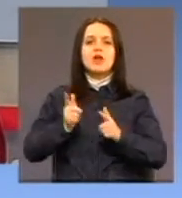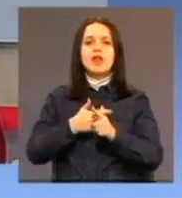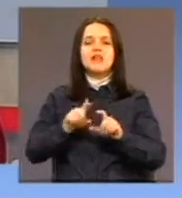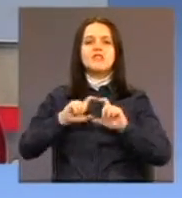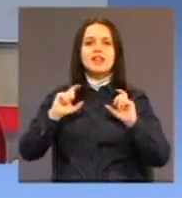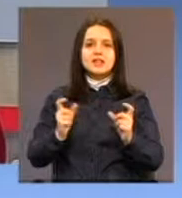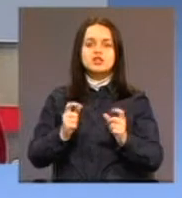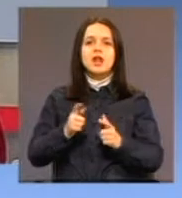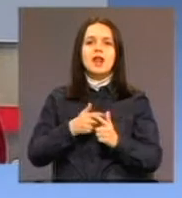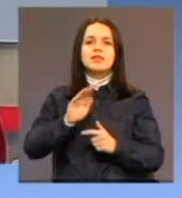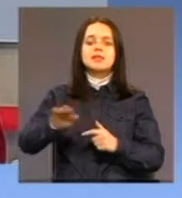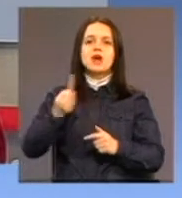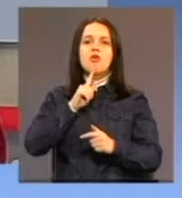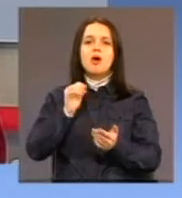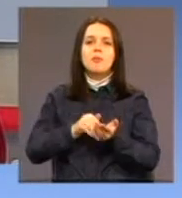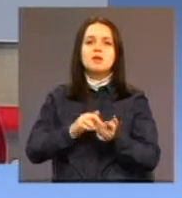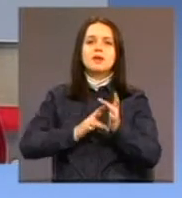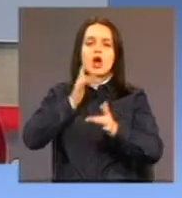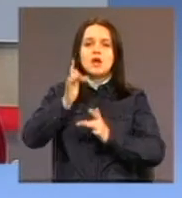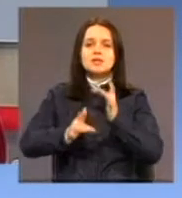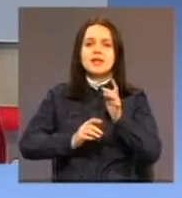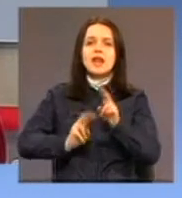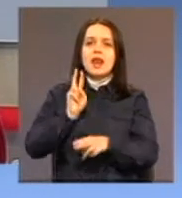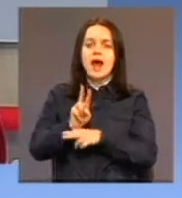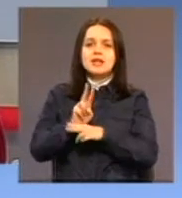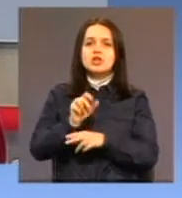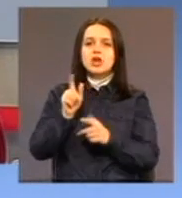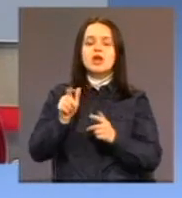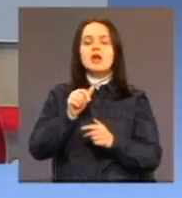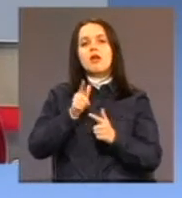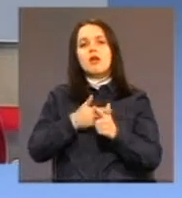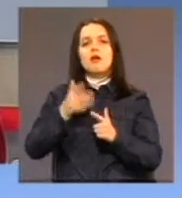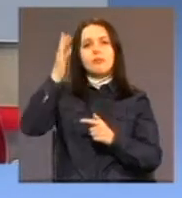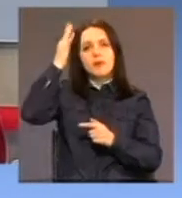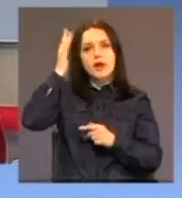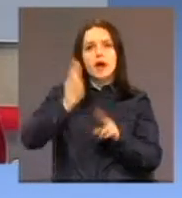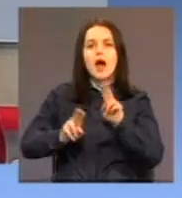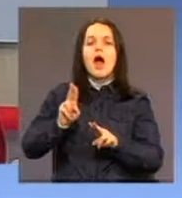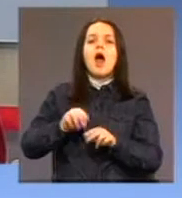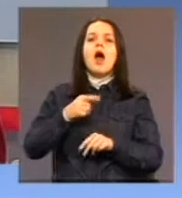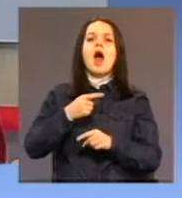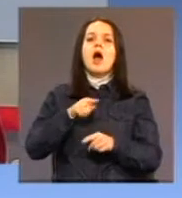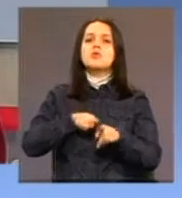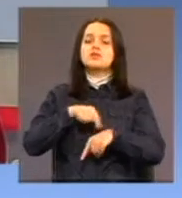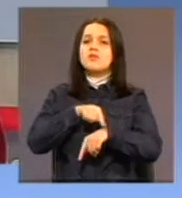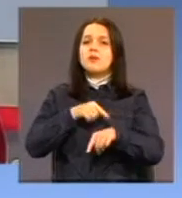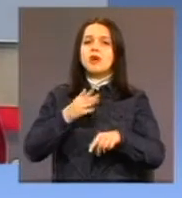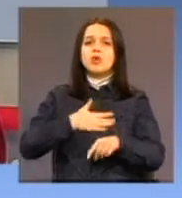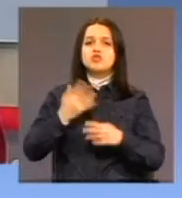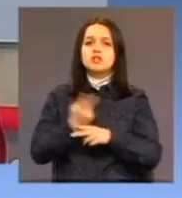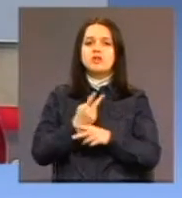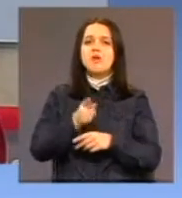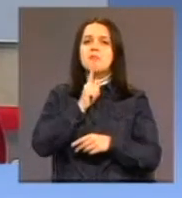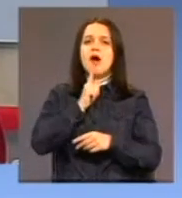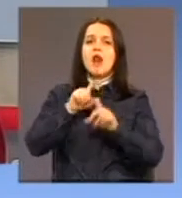potreban konstantan nadzor i briga. Istovremeno u našoj zemlji je veoma malo ustanova u kojima potrebe ove djece